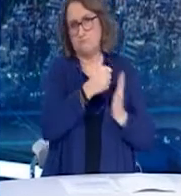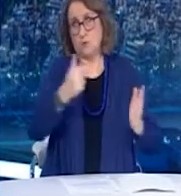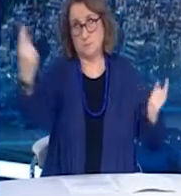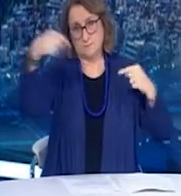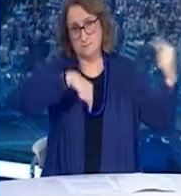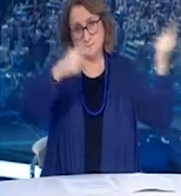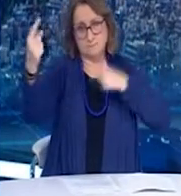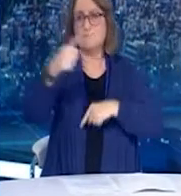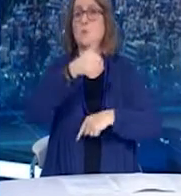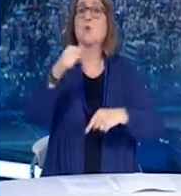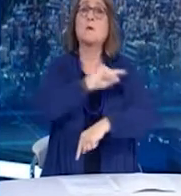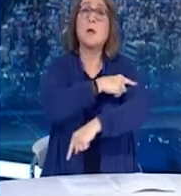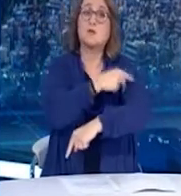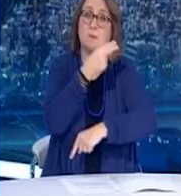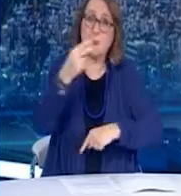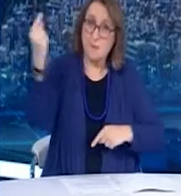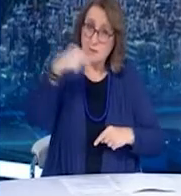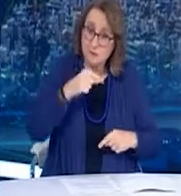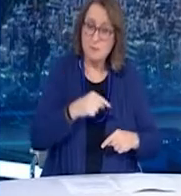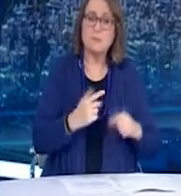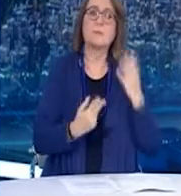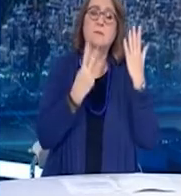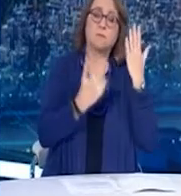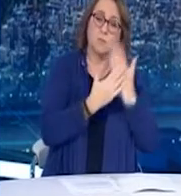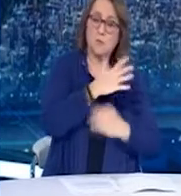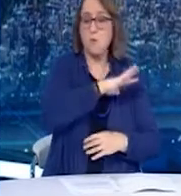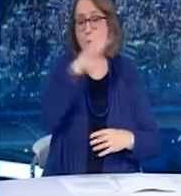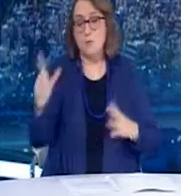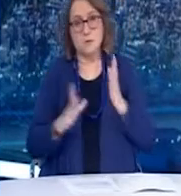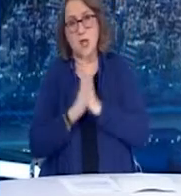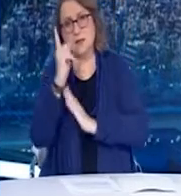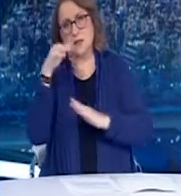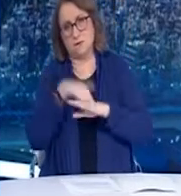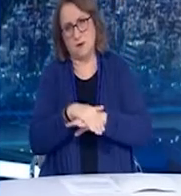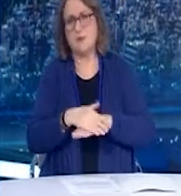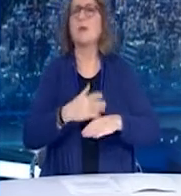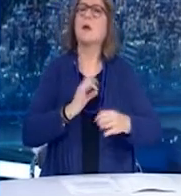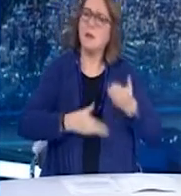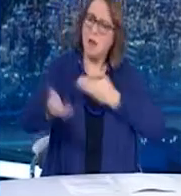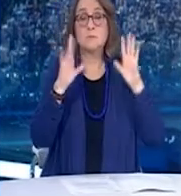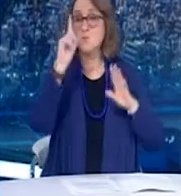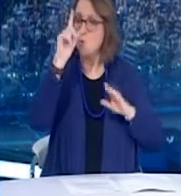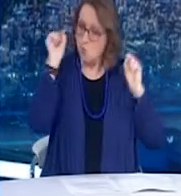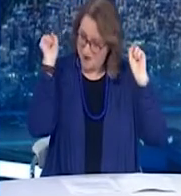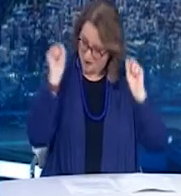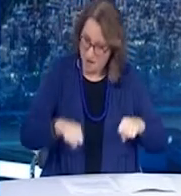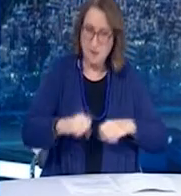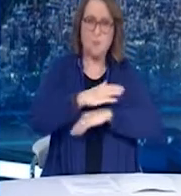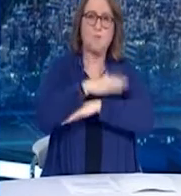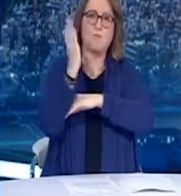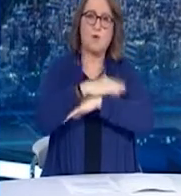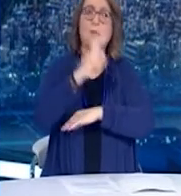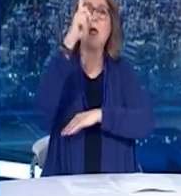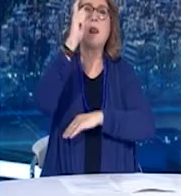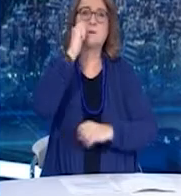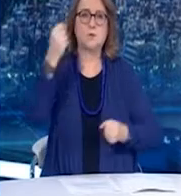περίπτωση επιτρέφεται από τις 7 το πρωί μέχρι τις 11 το βράδυ, ενώ οι εμπροευματικές μεταφορίες διέρχονται όλο το 24 ώρα. Υπενθυμίζετε ότι